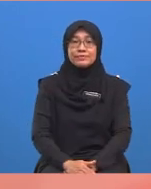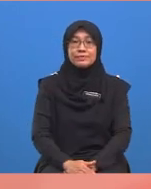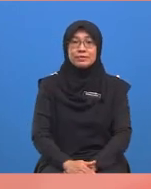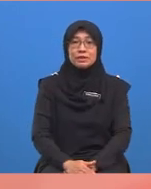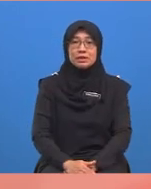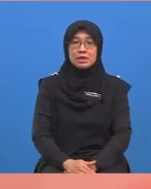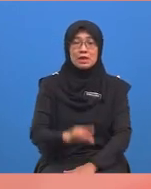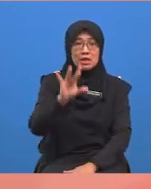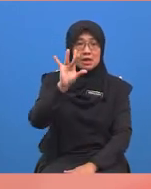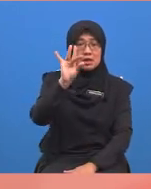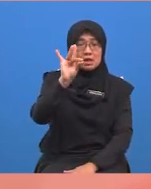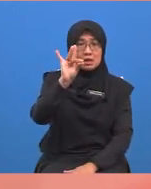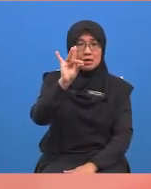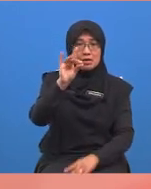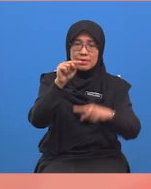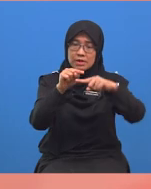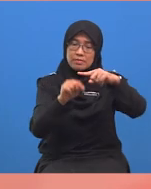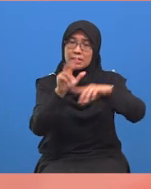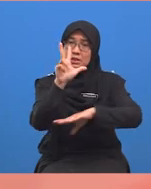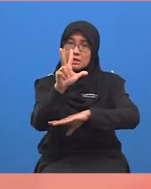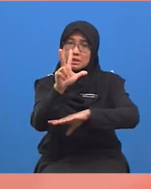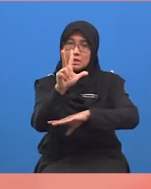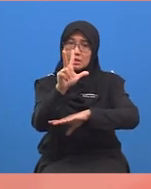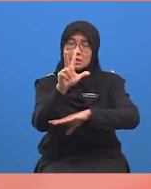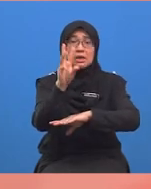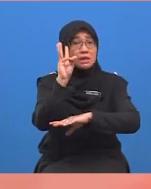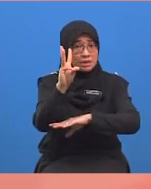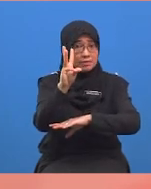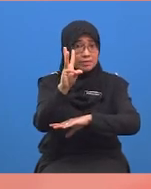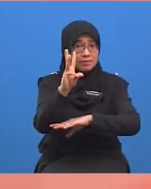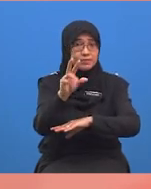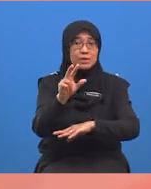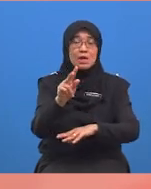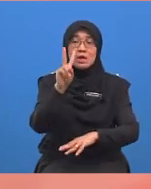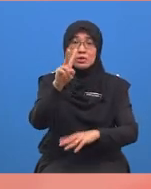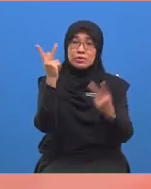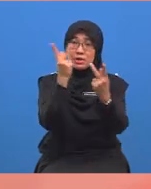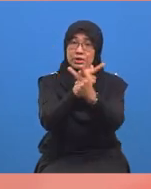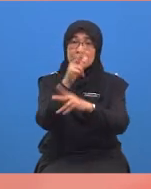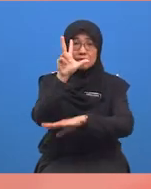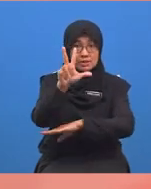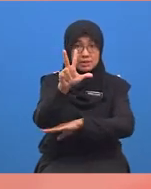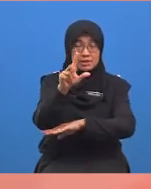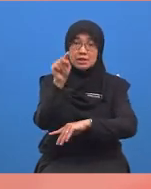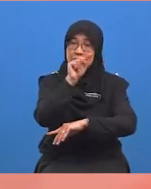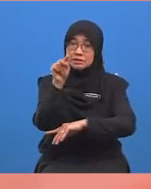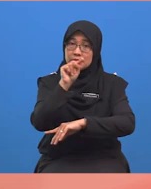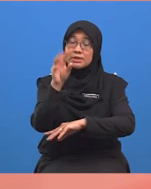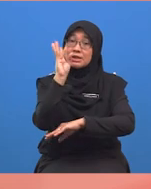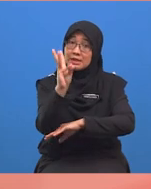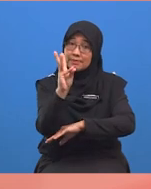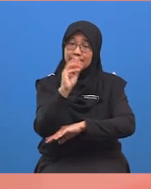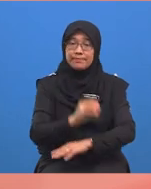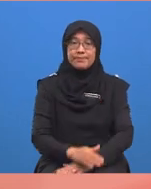Nilai yang hampir dengan lapan bahagi tiga ialah enam iaitu dua darab tiga sama